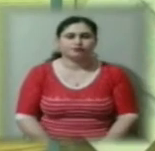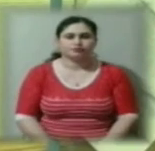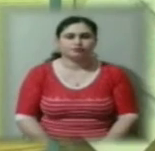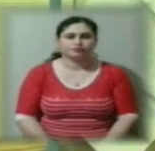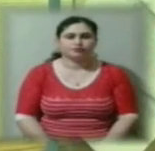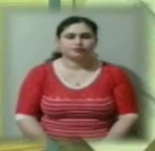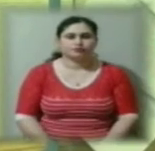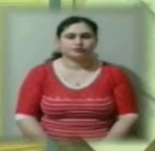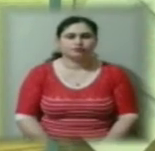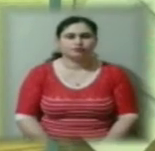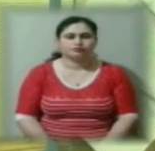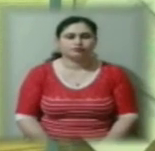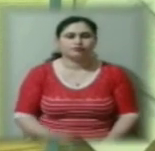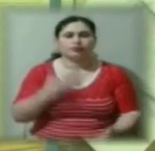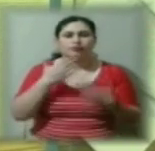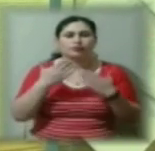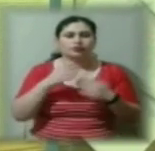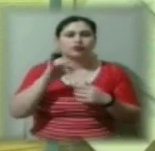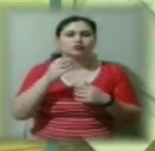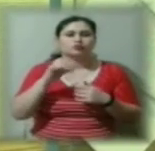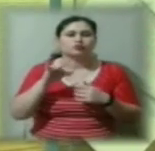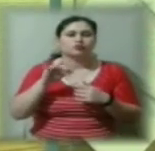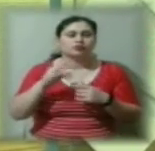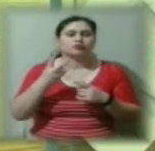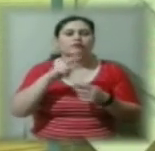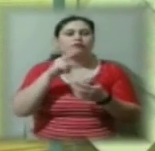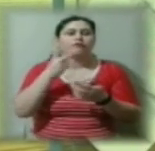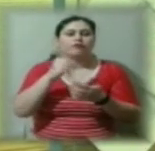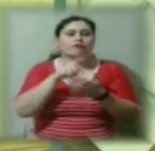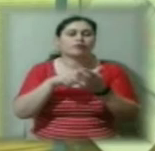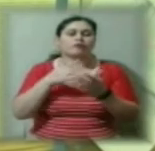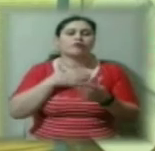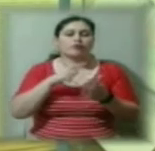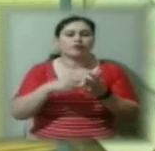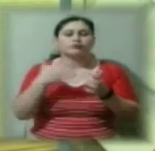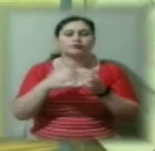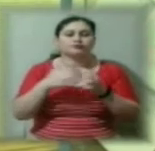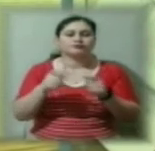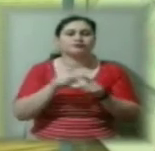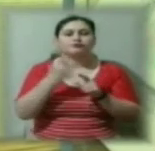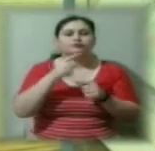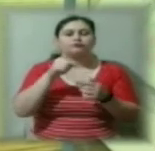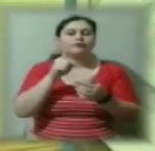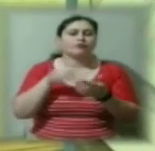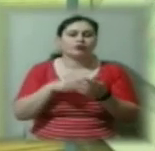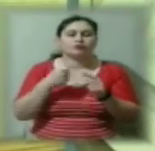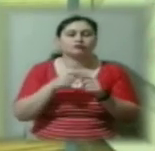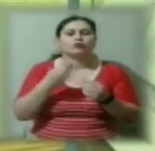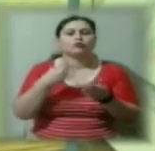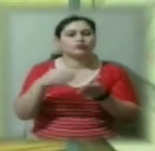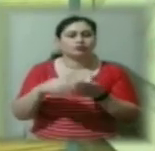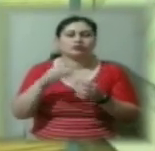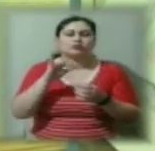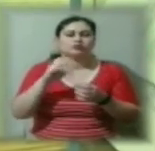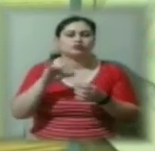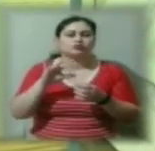Стосовно інсуліну є два питання у нашому місті Херсоні. Перше питання – це придбання самого інсуліну, а друге питання –